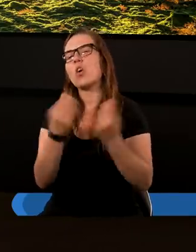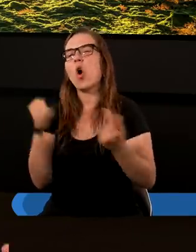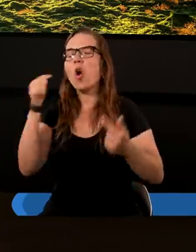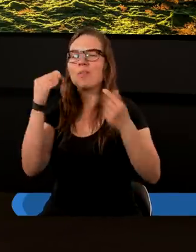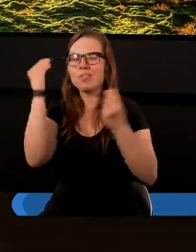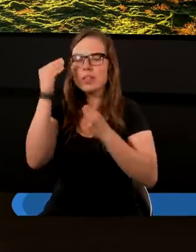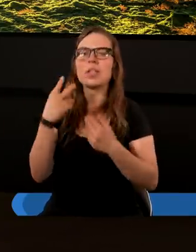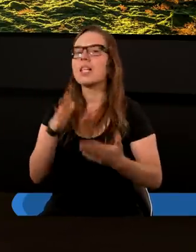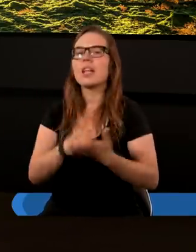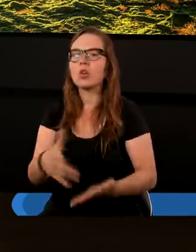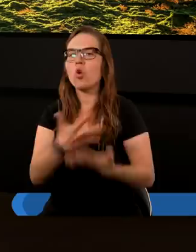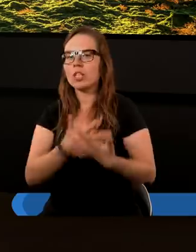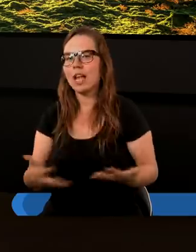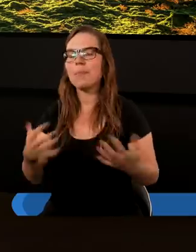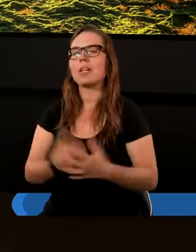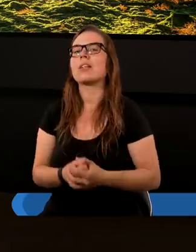ziemskim.